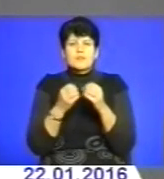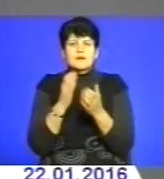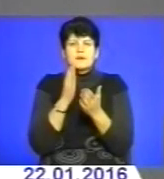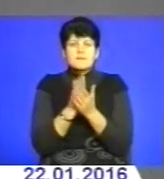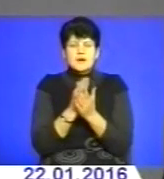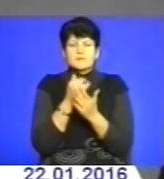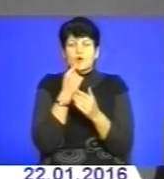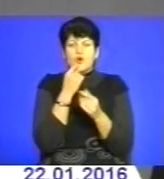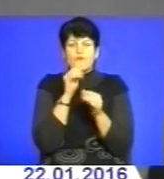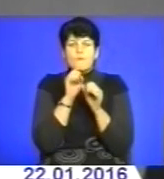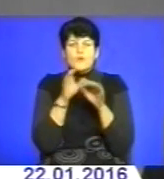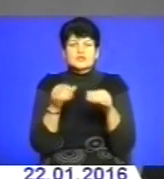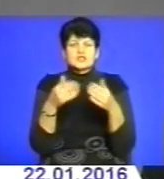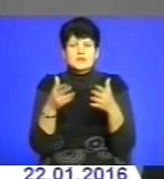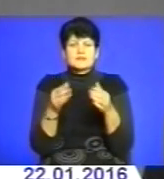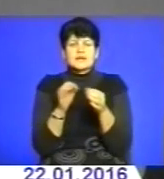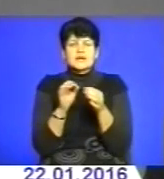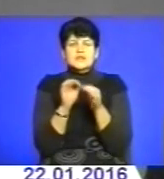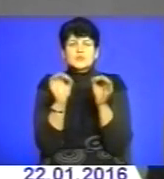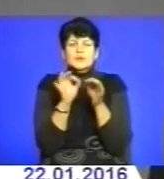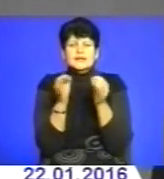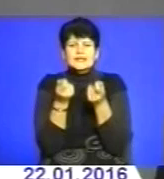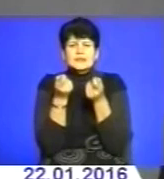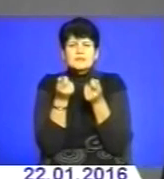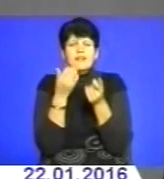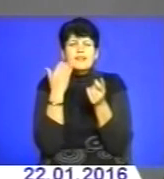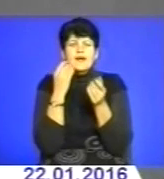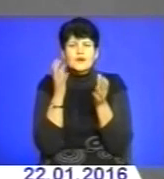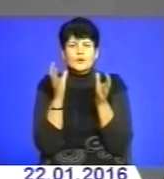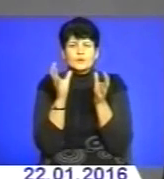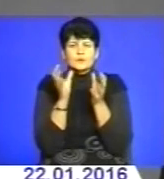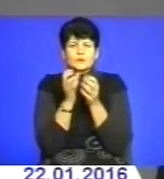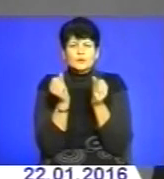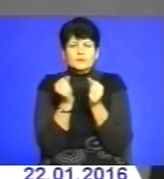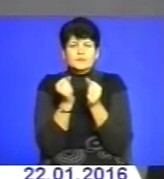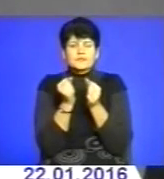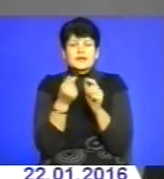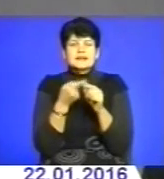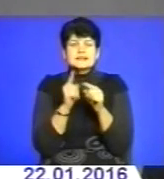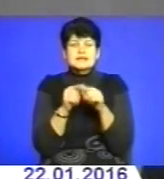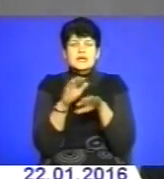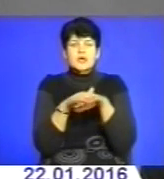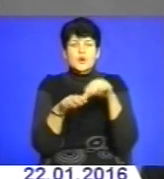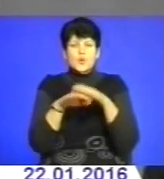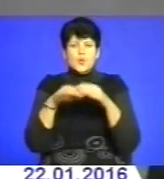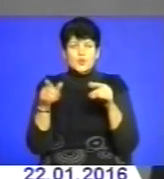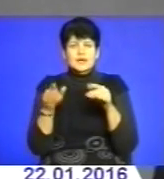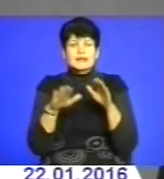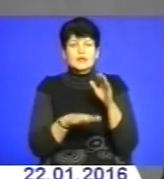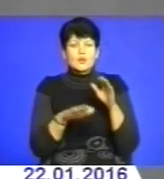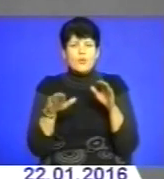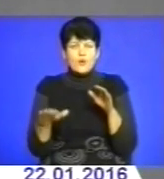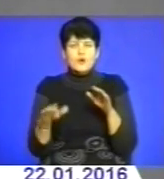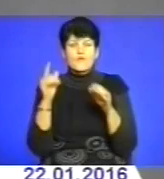із кровопостачанням, там де судинки дрібні і вони дуже легко звужуються на дію холоду. Це є кисті рук, стопи, ніг,